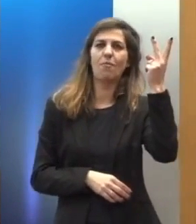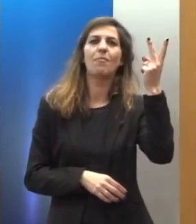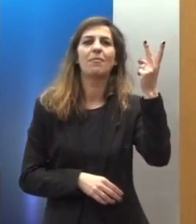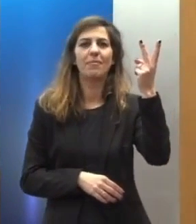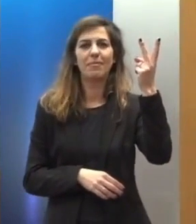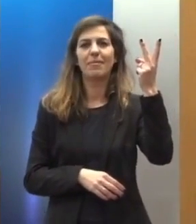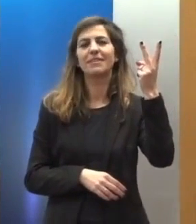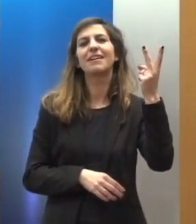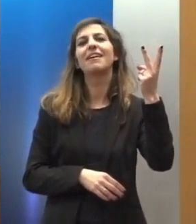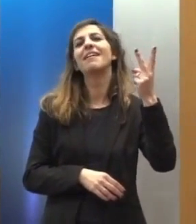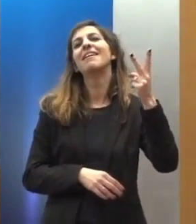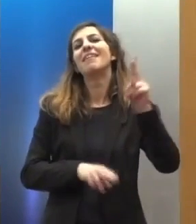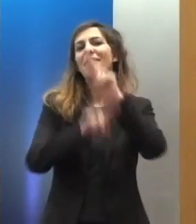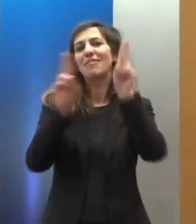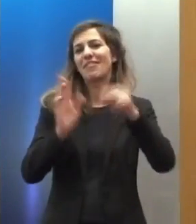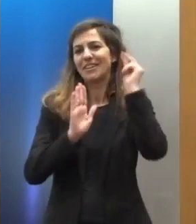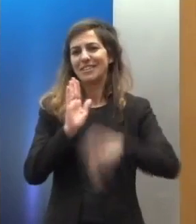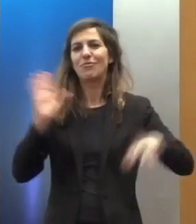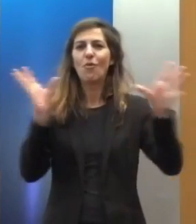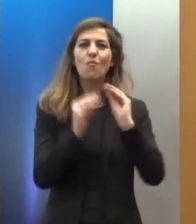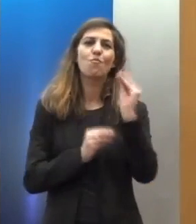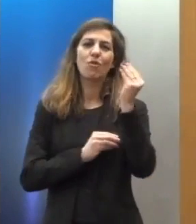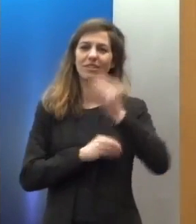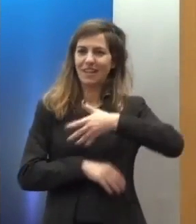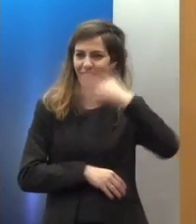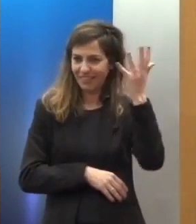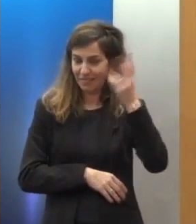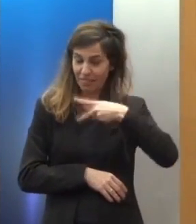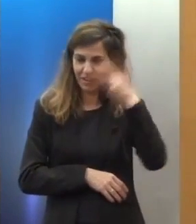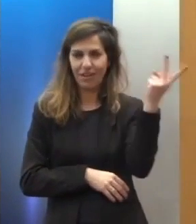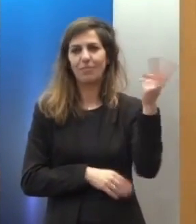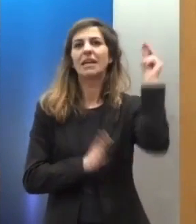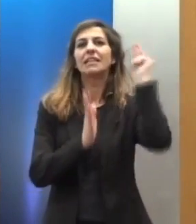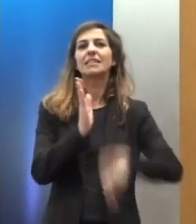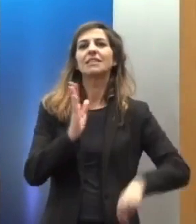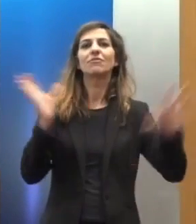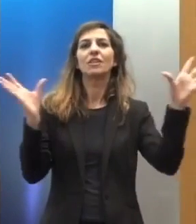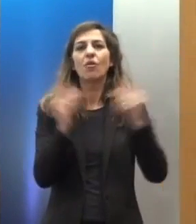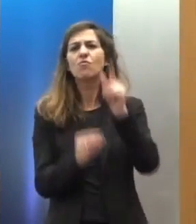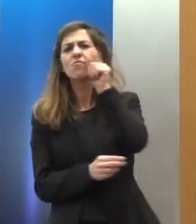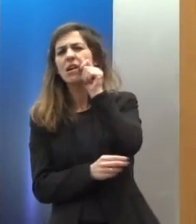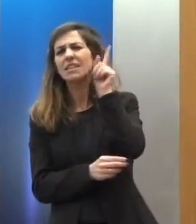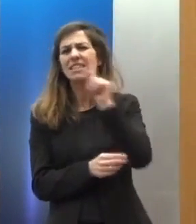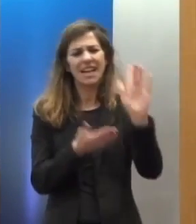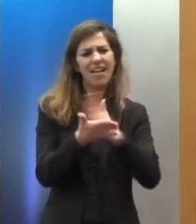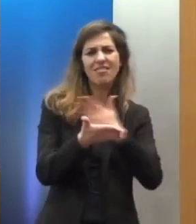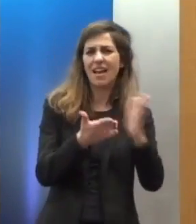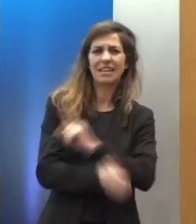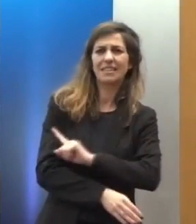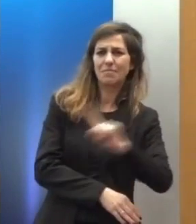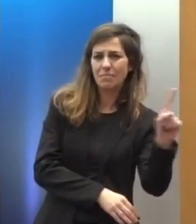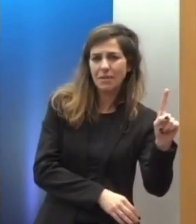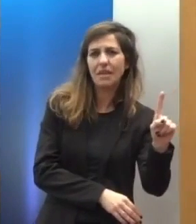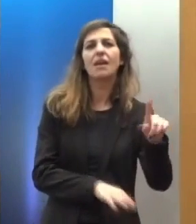Οικονομικά, Κοινωνικά και Πολιτιστικά Δικαιώματα, τη Σύμβαση για την Εξάλληψη των Φιλετικών Διακρίσεων, τη Σύμβαση για την